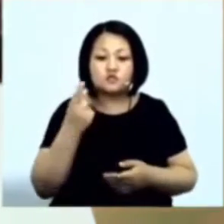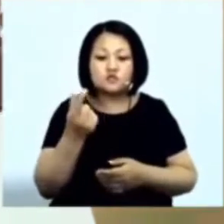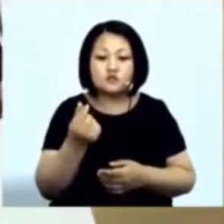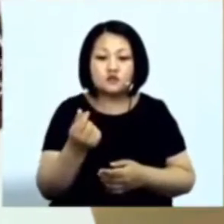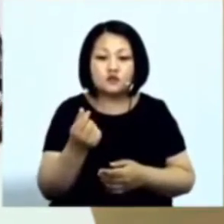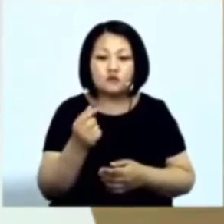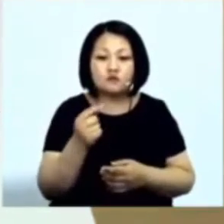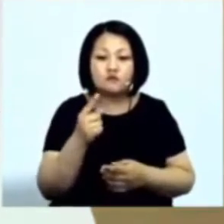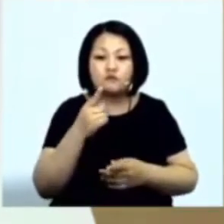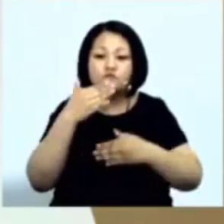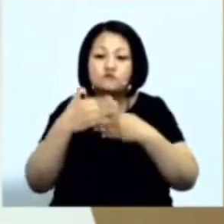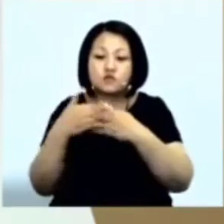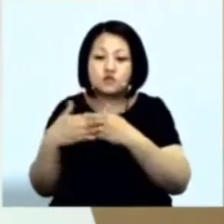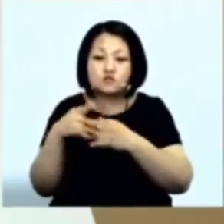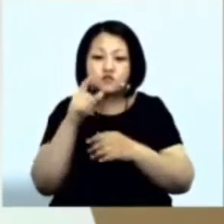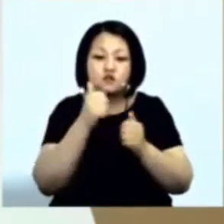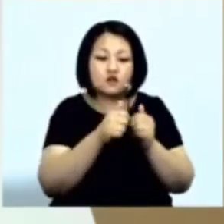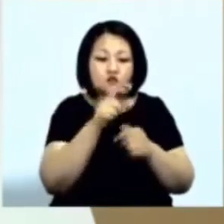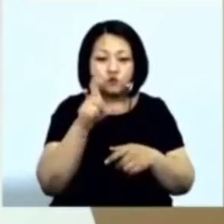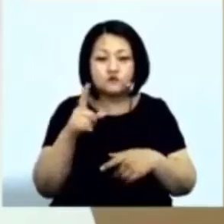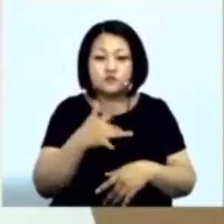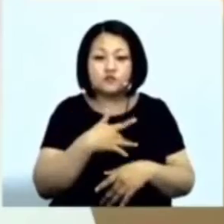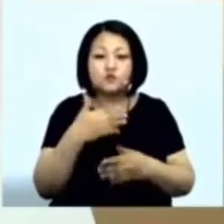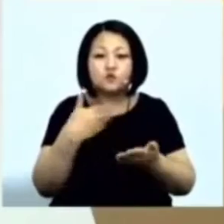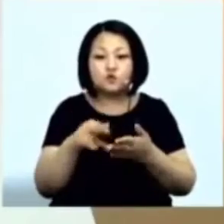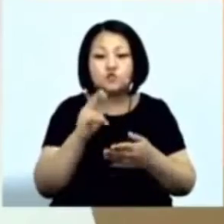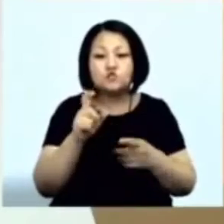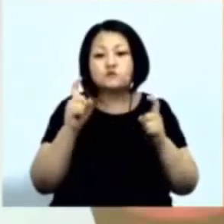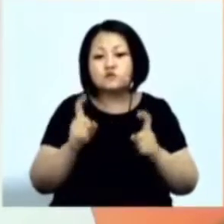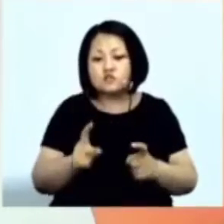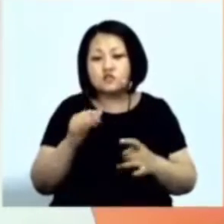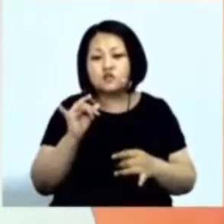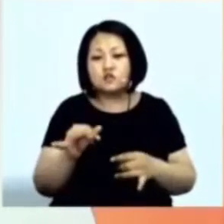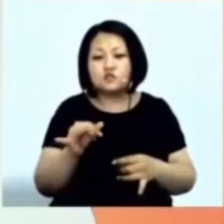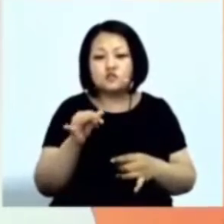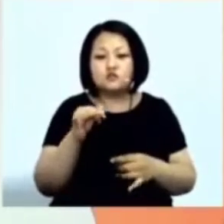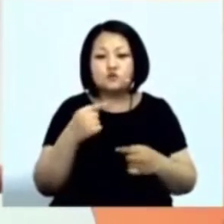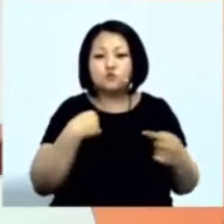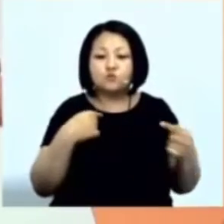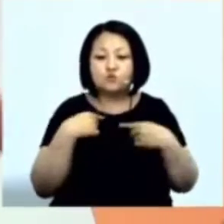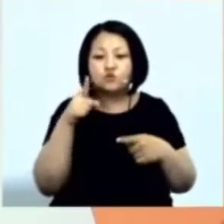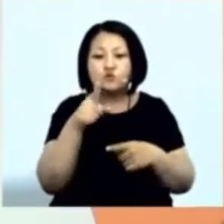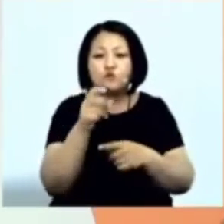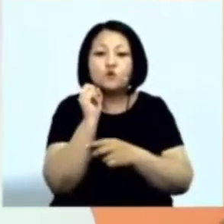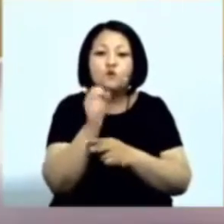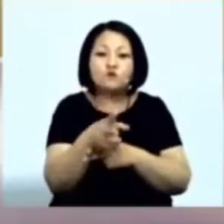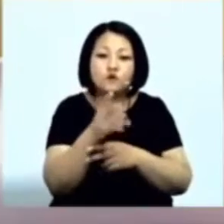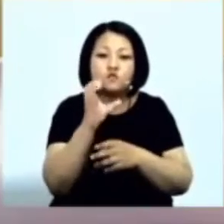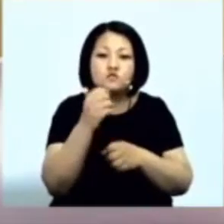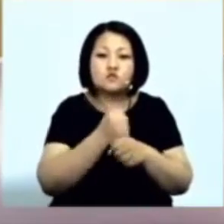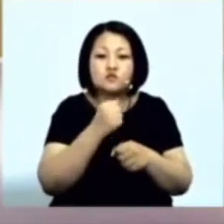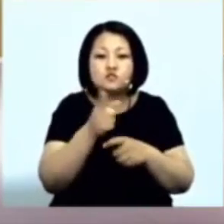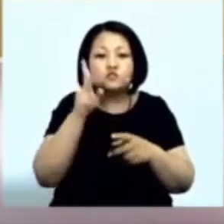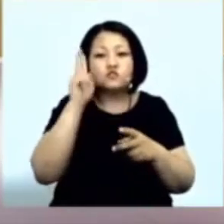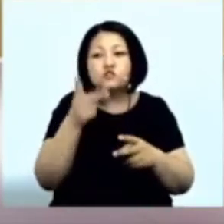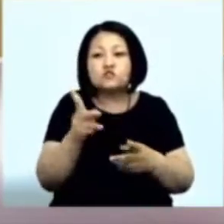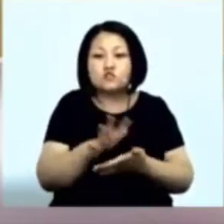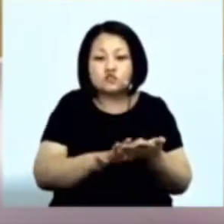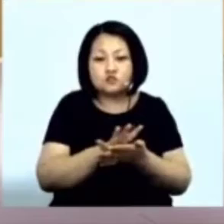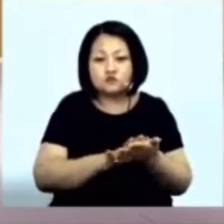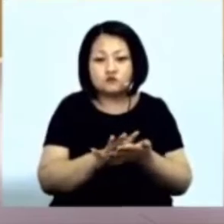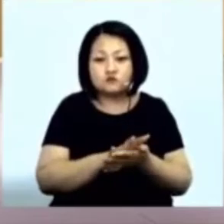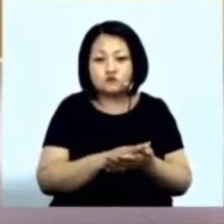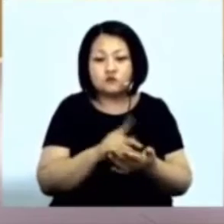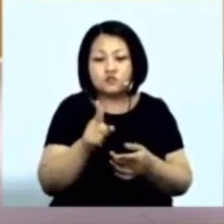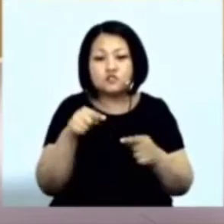сердцем к человеку Лучше Чем сидеть и страдать Что тебя уволят с работы Что ты не знаешь, как продать Ты не знаешь ничего Ты здесь